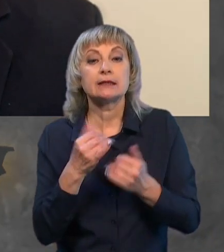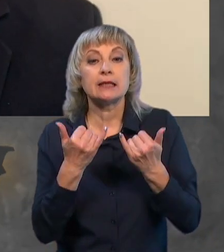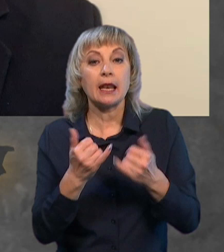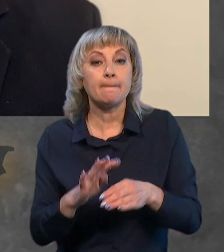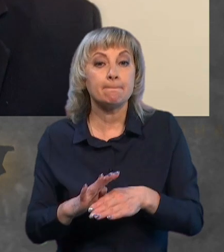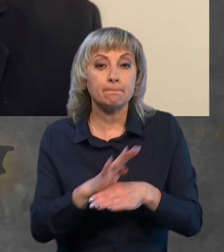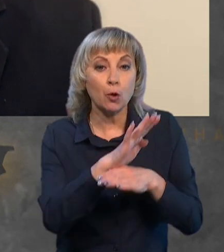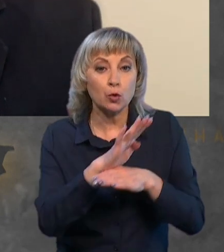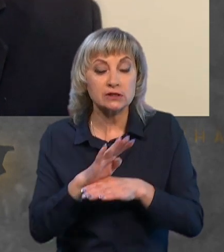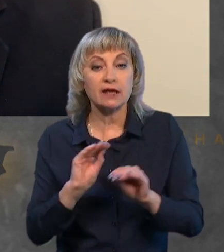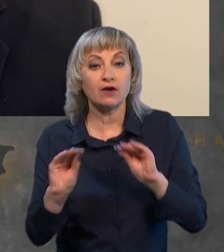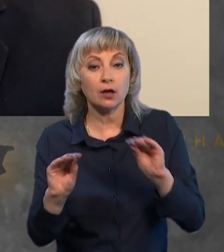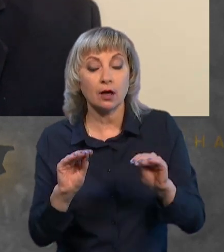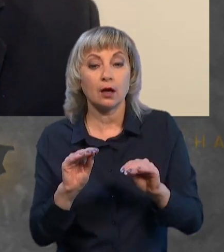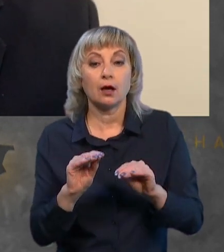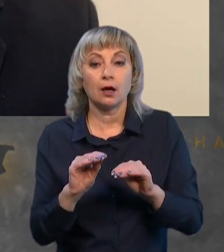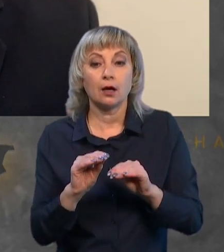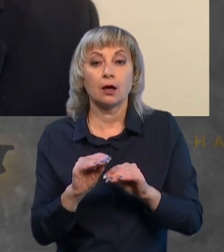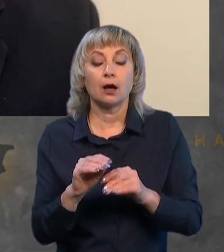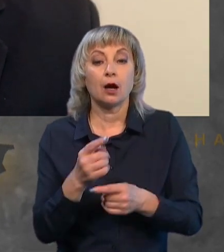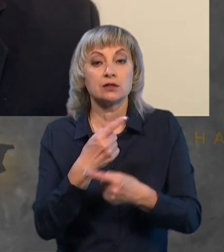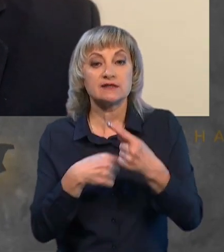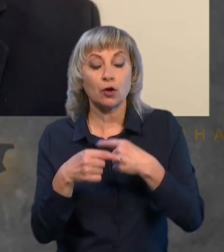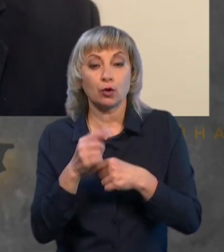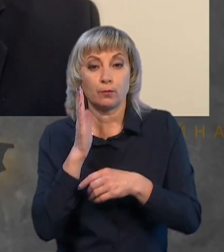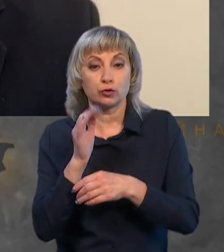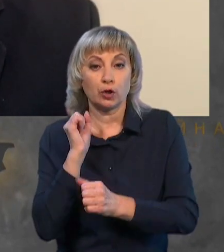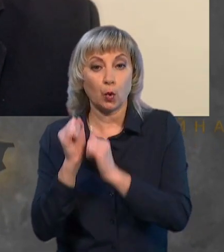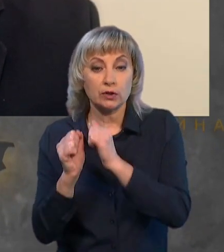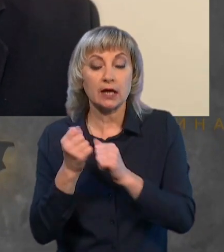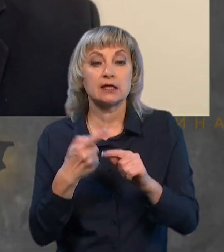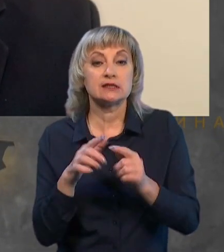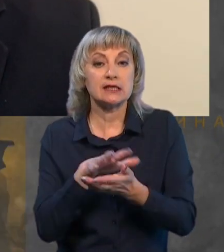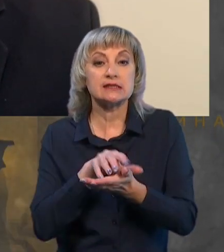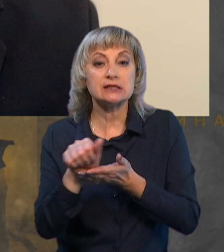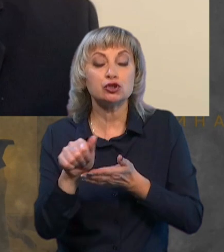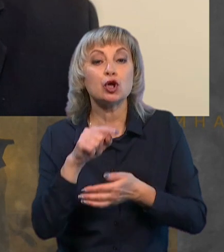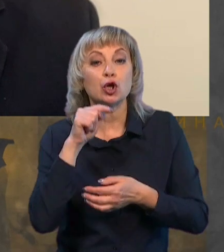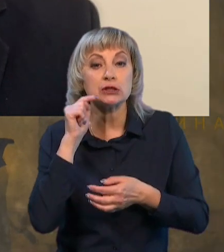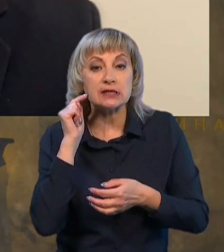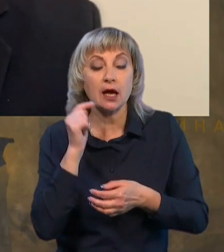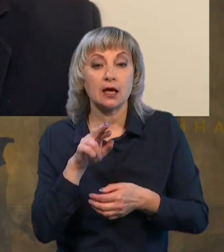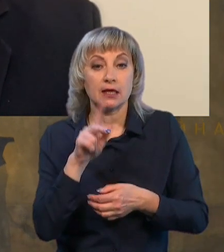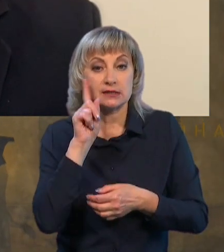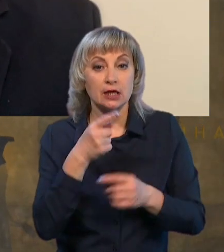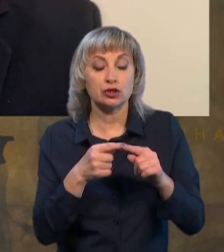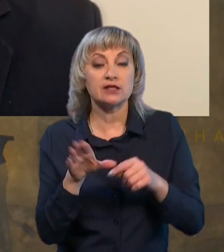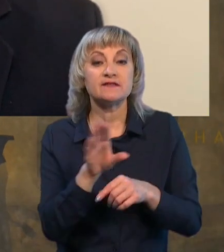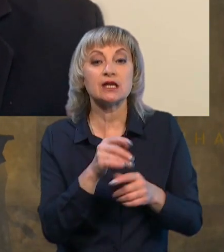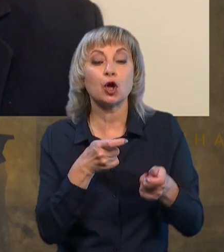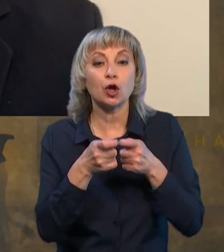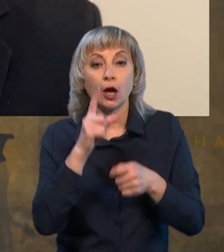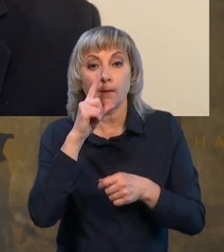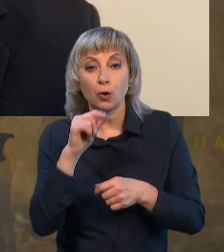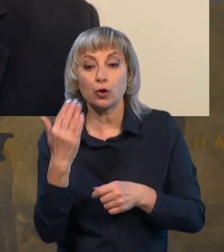розгортання, був або упереджений, або зворотній потужний удар. А це фактично знищує Росії. І я прямо знаю цих всіх керівників Путіна